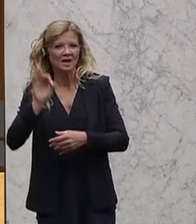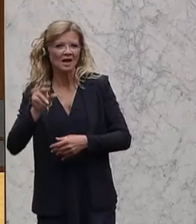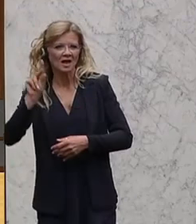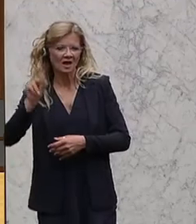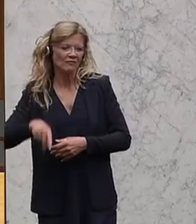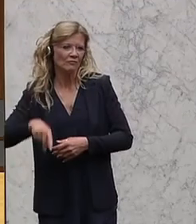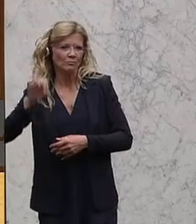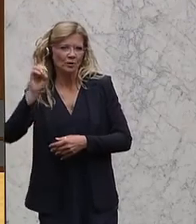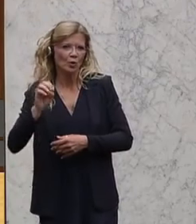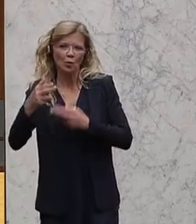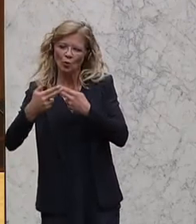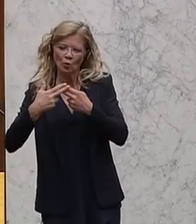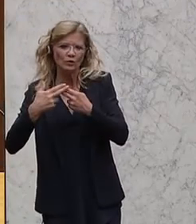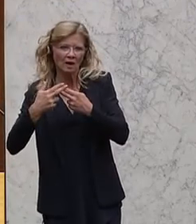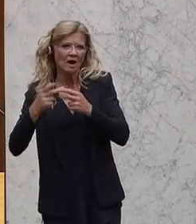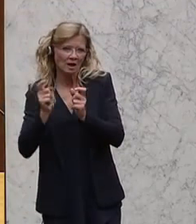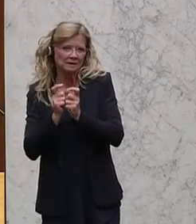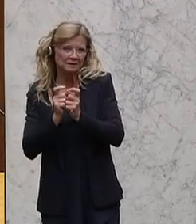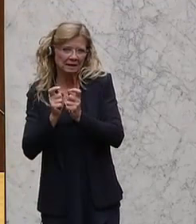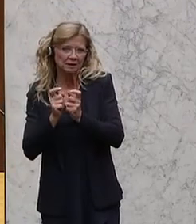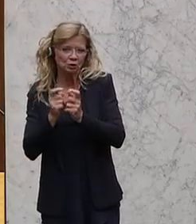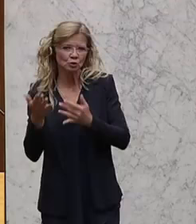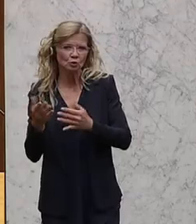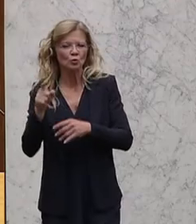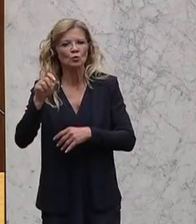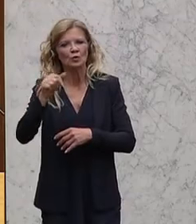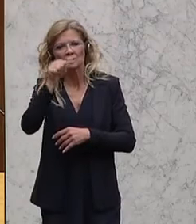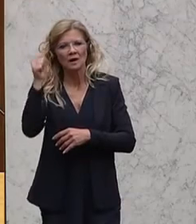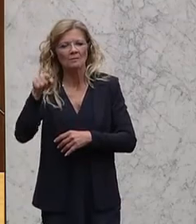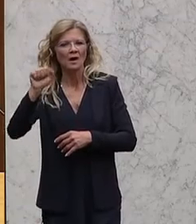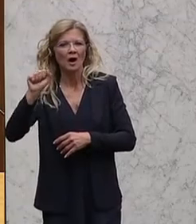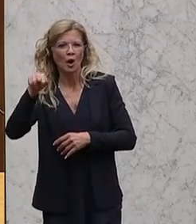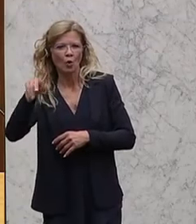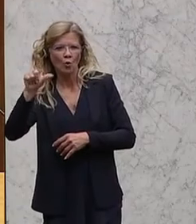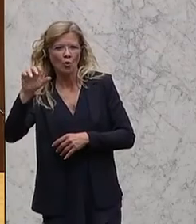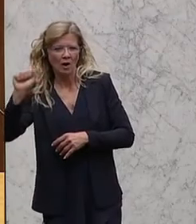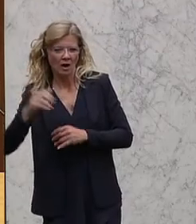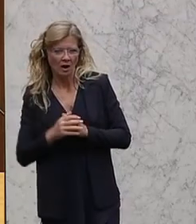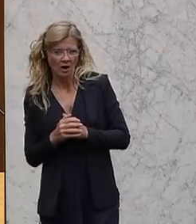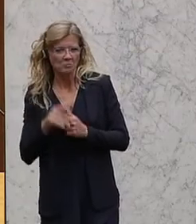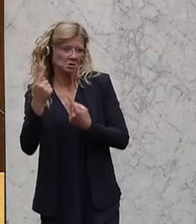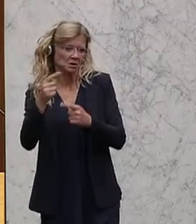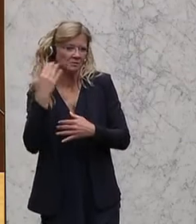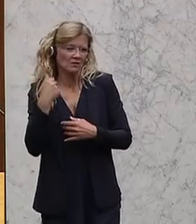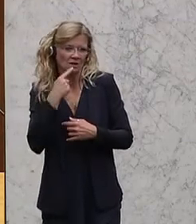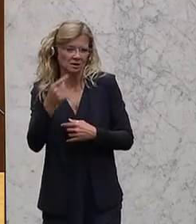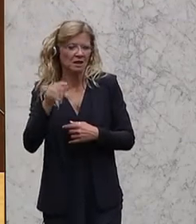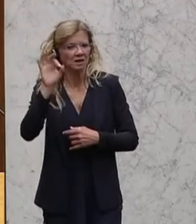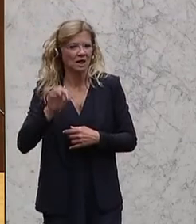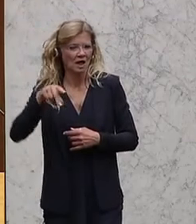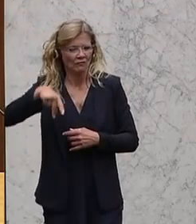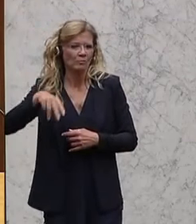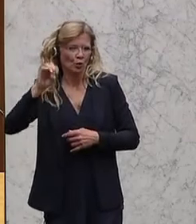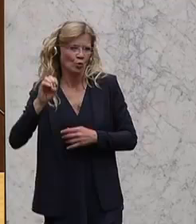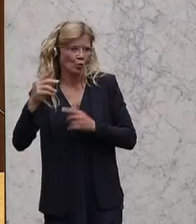wir haben das selber so bezeichnet, Aula, in dem befreite Häftlinge aus dem Konzentrationslager Mauthausen